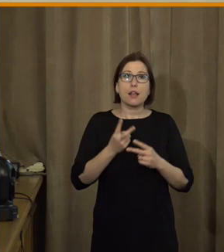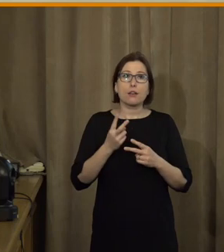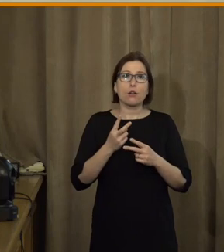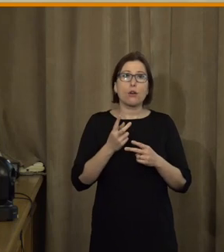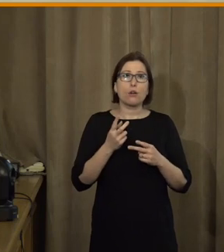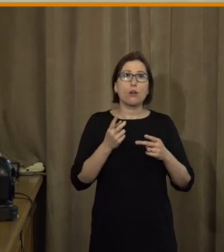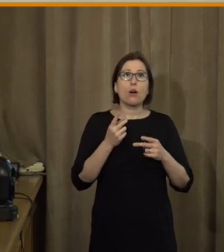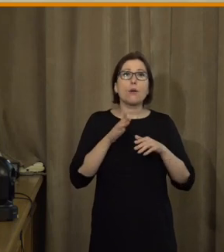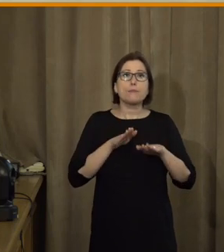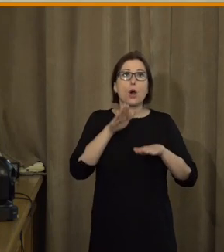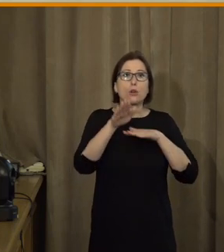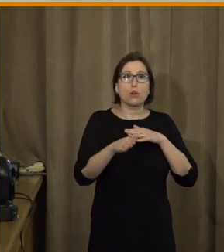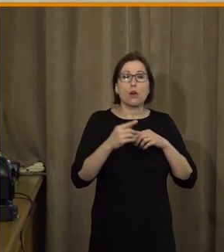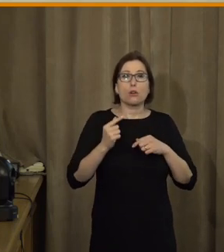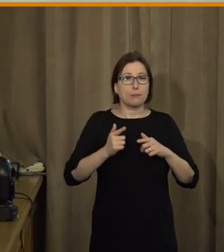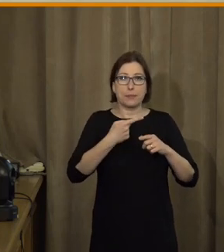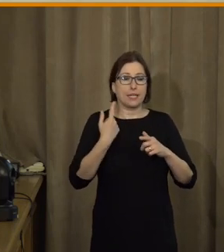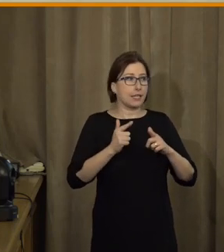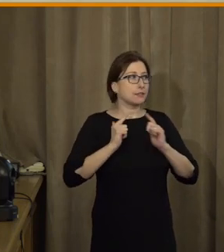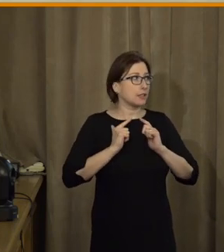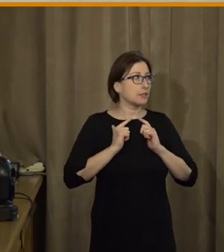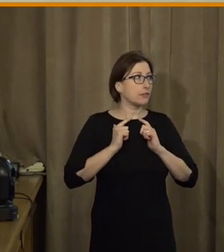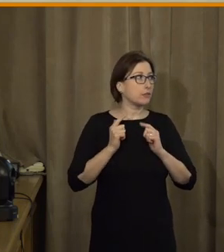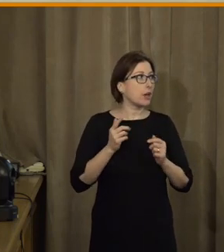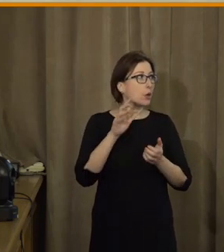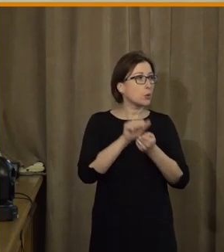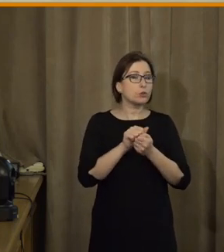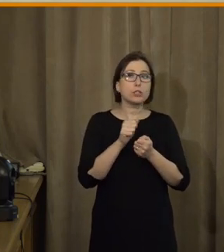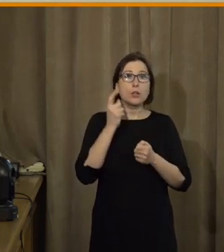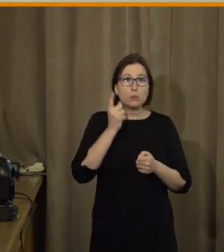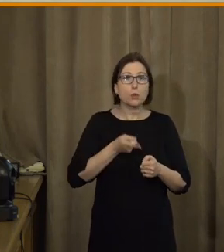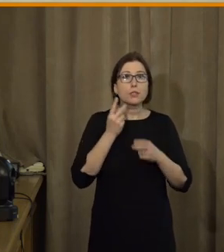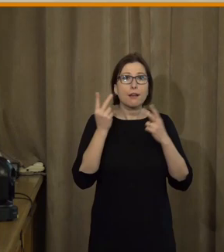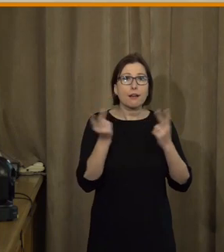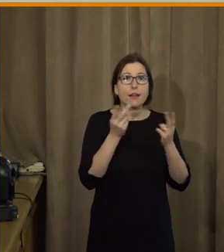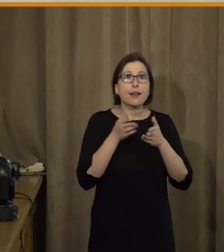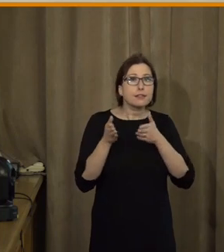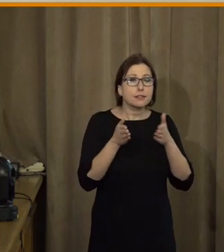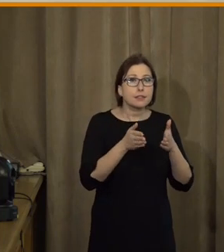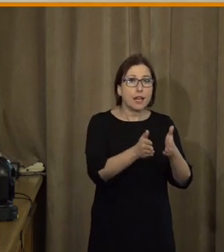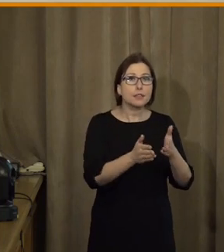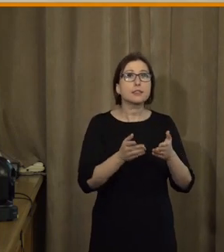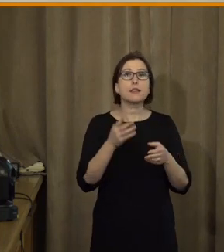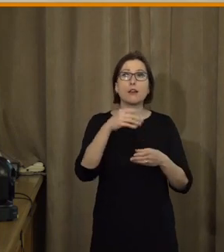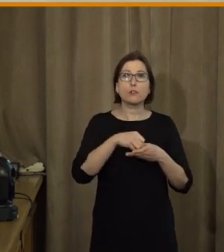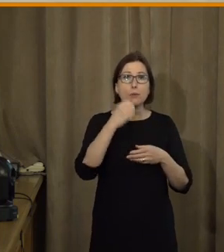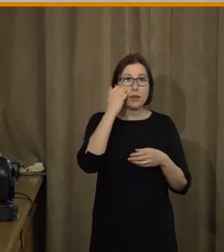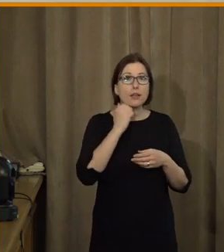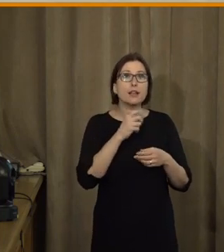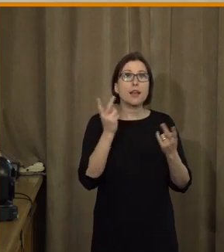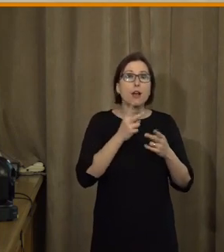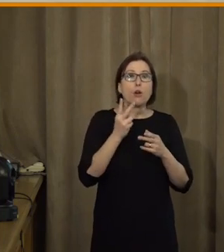způsobem ten pokrok nezastavíme. Určitě asi se musí hledat cesty těm lidem, kteří jsou